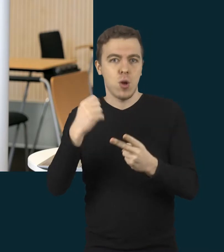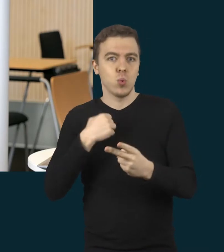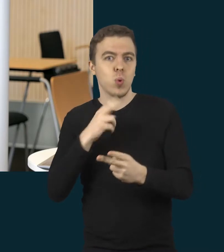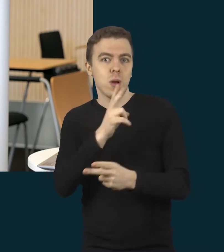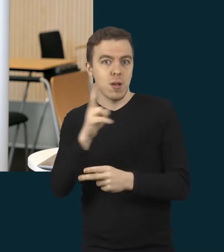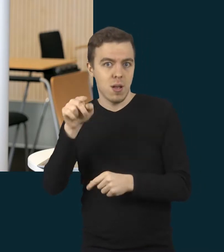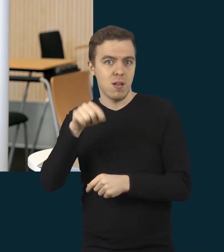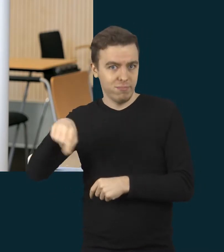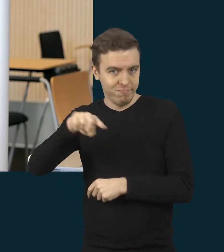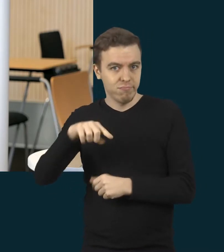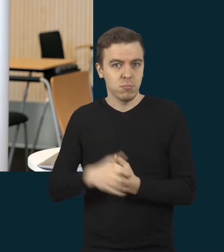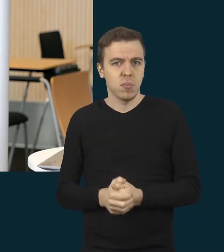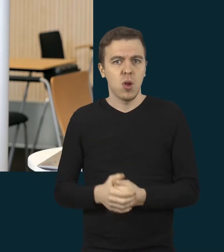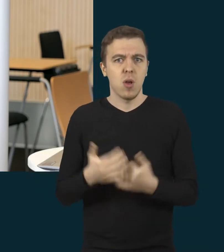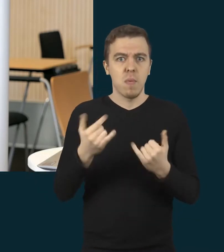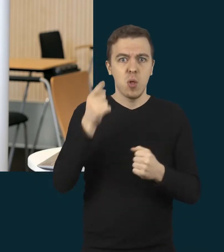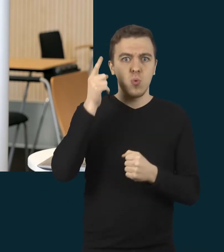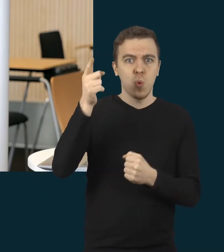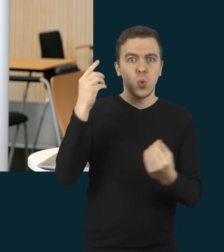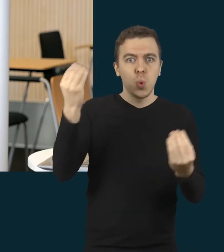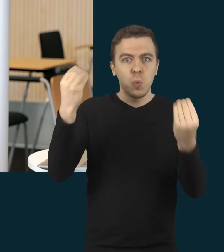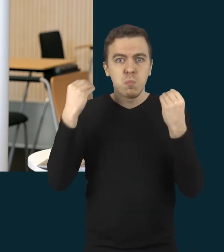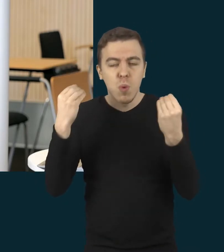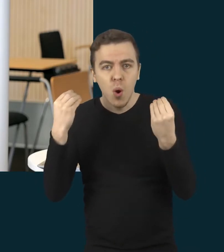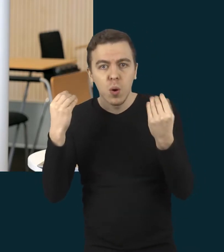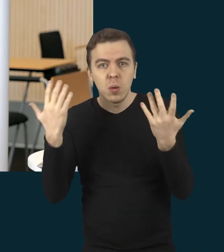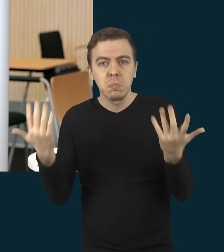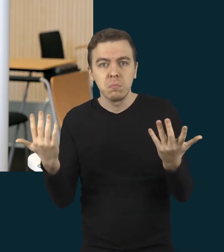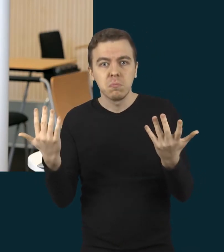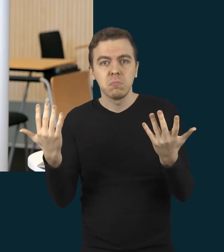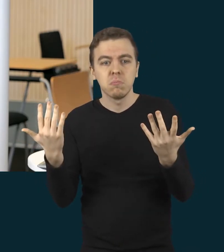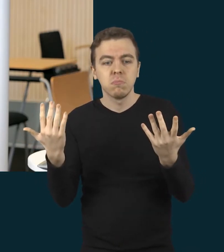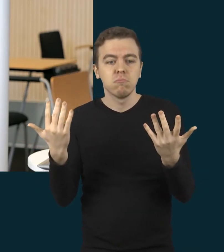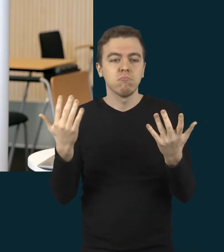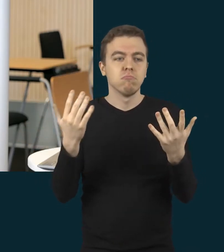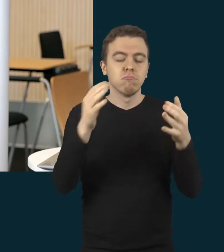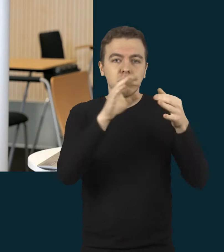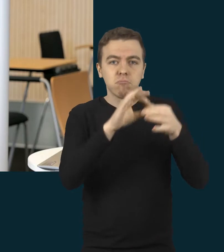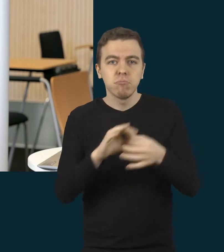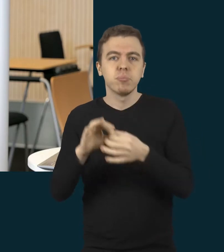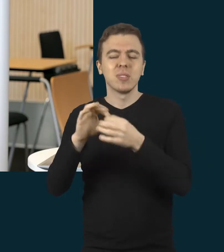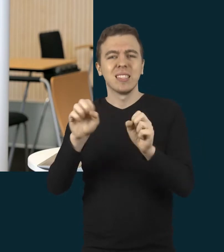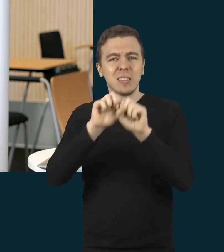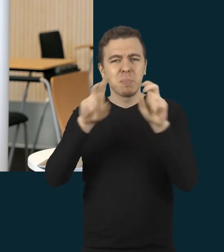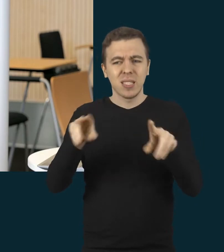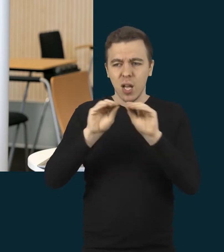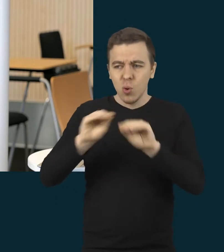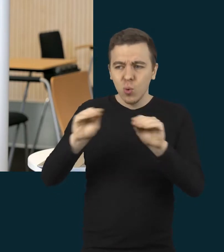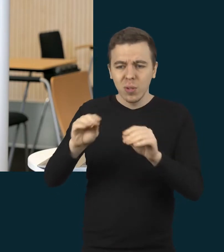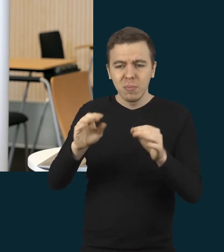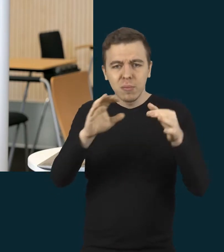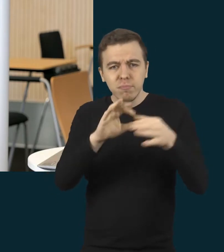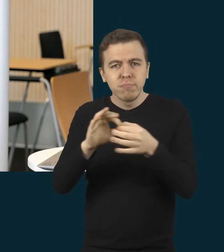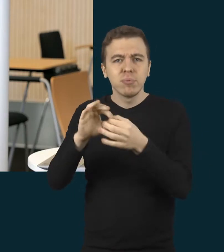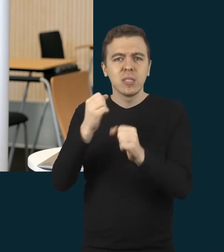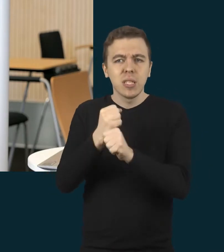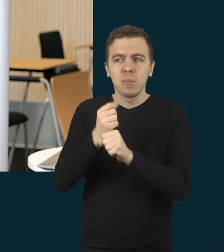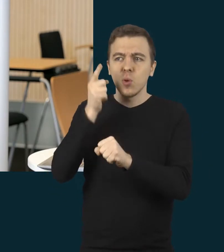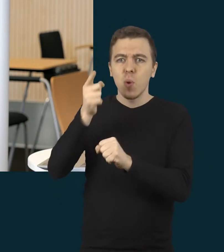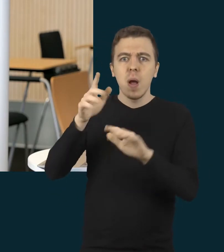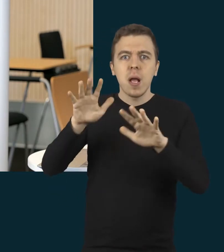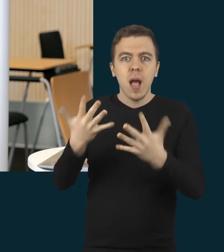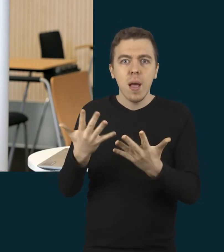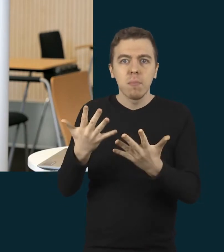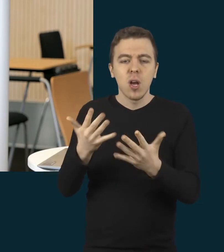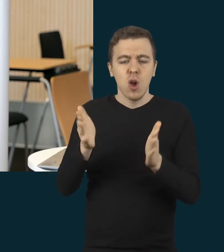suderinti nuotalinį ūgdymą bei specialųjų ūgdymą ir kaip paversti tai